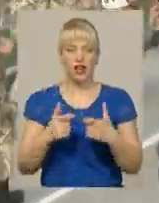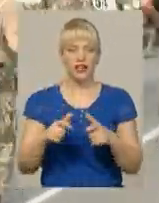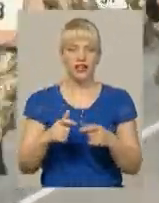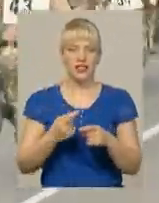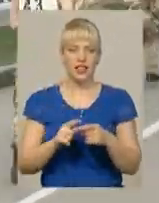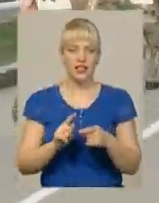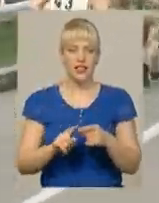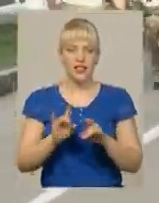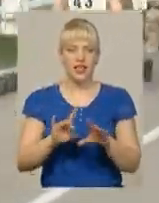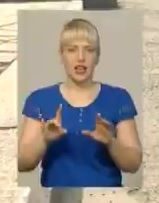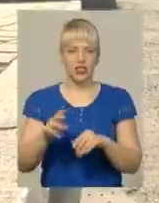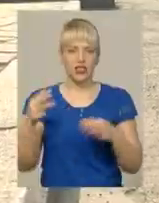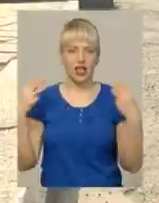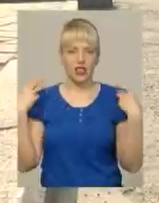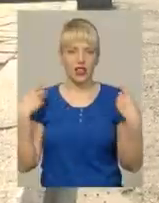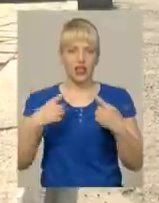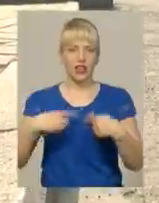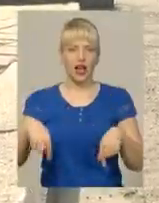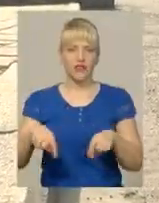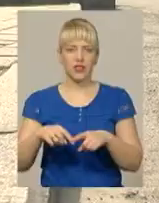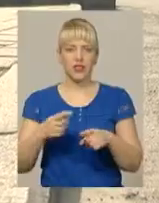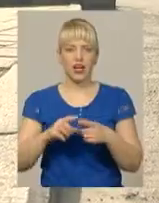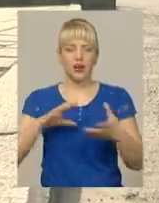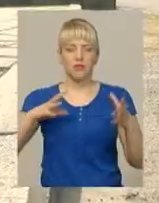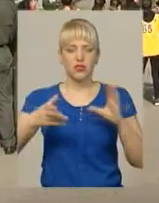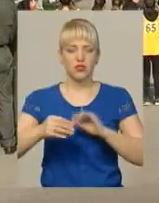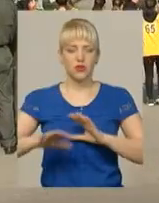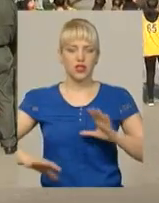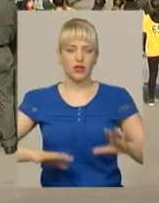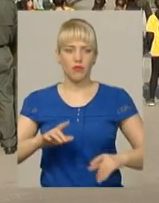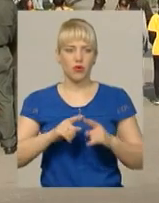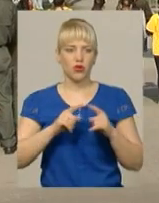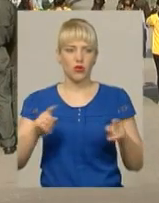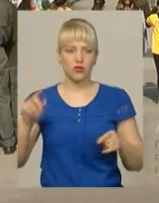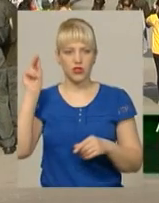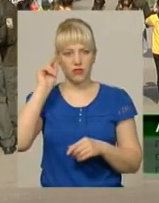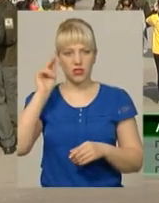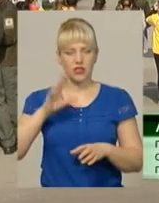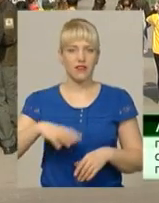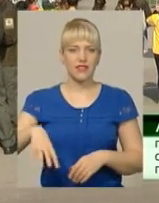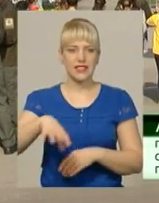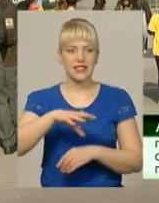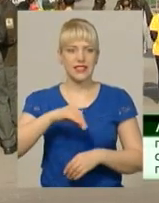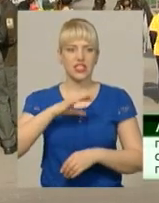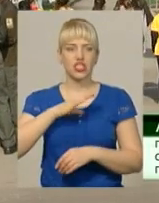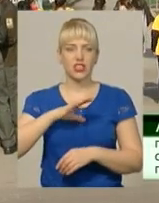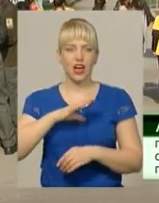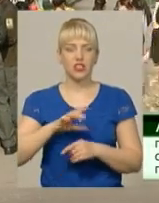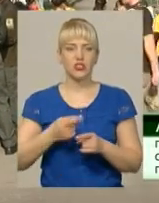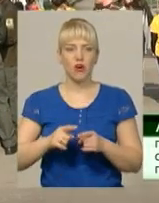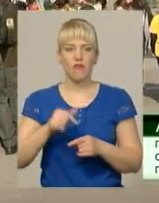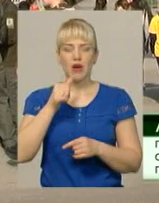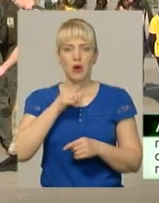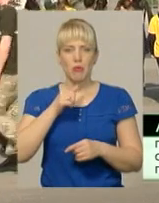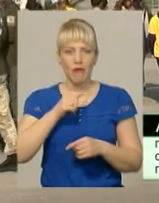кафедри фізичної підготовки Андрій Мельников, підсумок тренування у продовж навчання. «Всі з нетерпінням чекають цього випробування. Воно